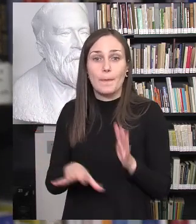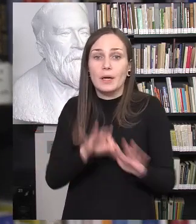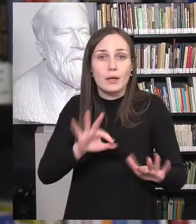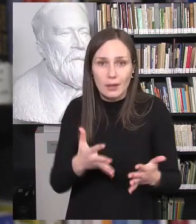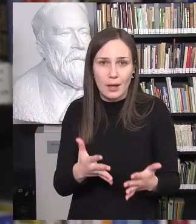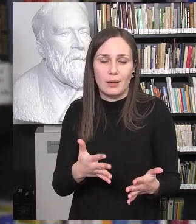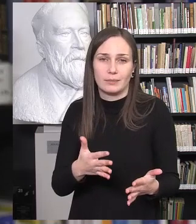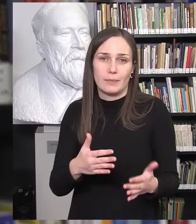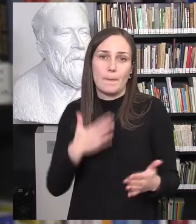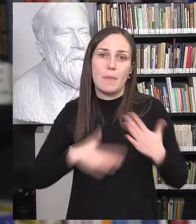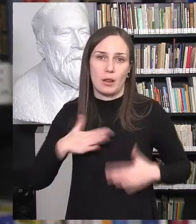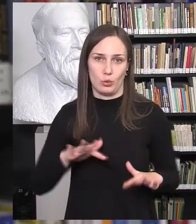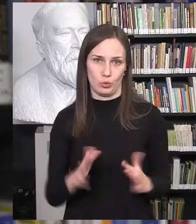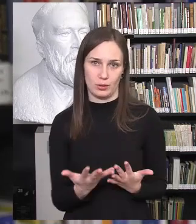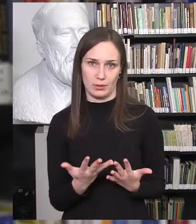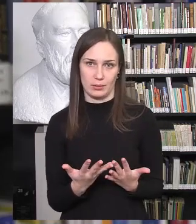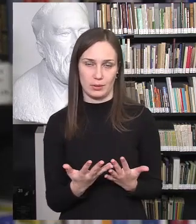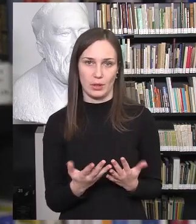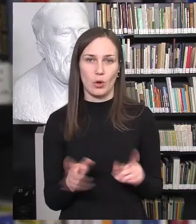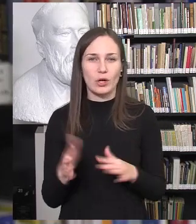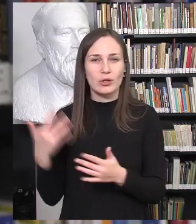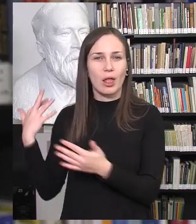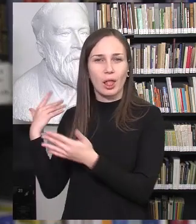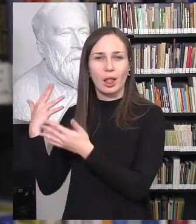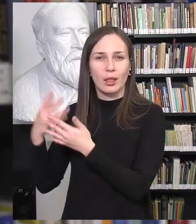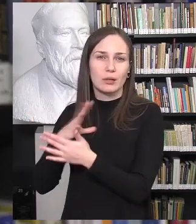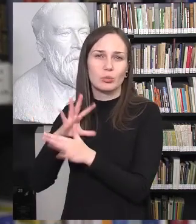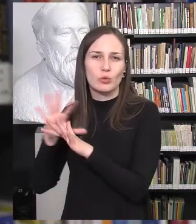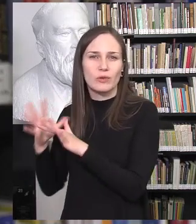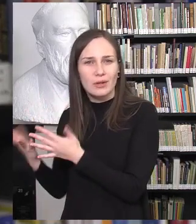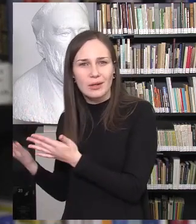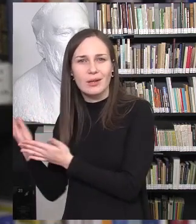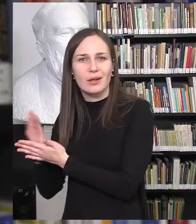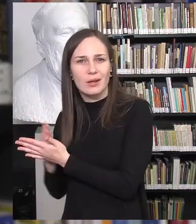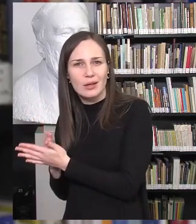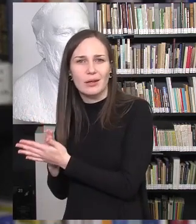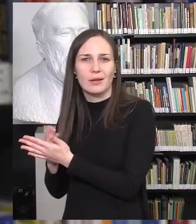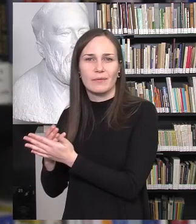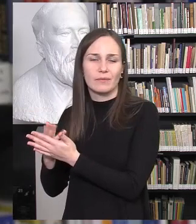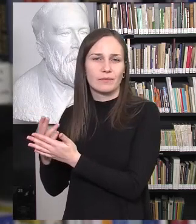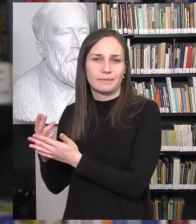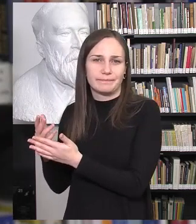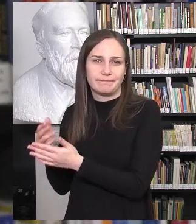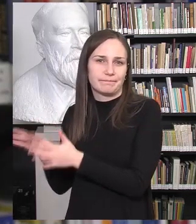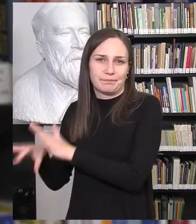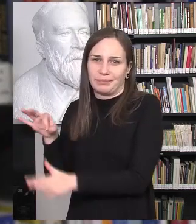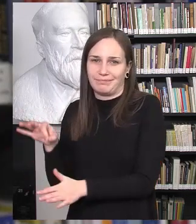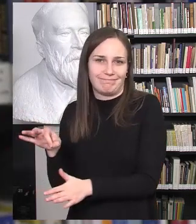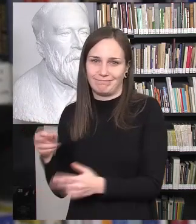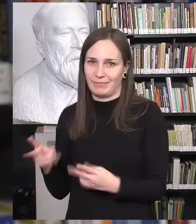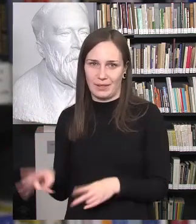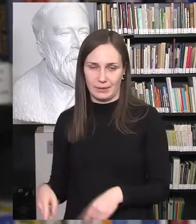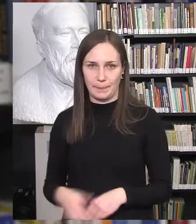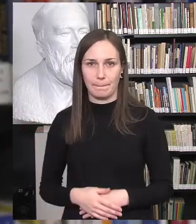širdies ir neapsiriboti kažkokiais nuo seno nusistovėjusiais stereotipais. Tai,